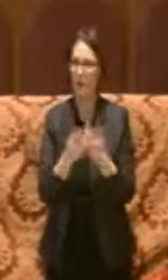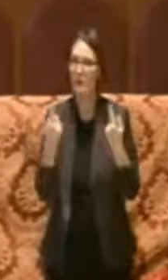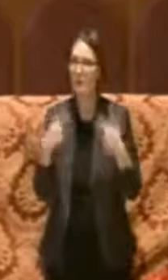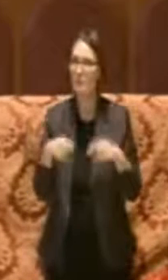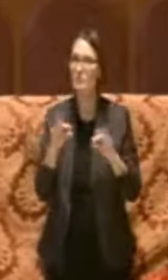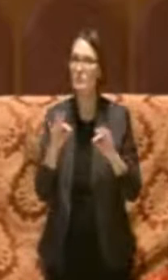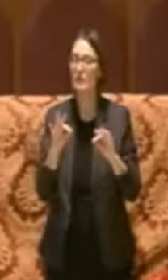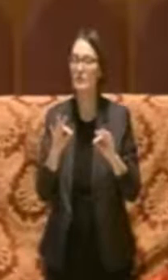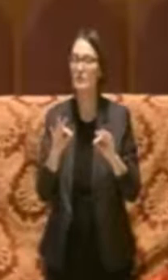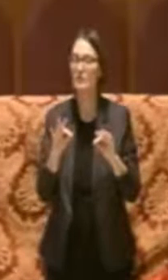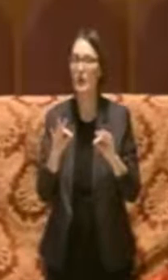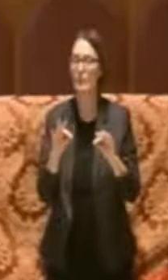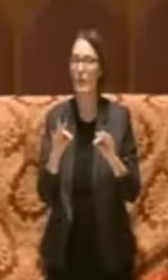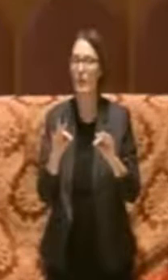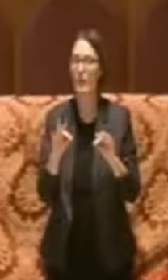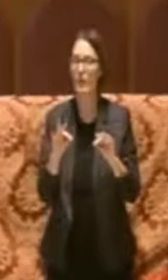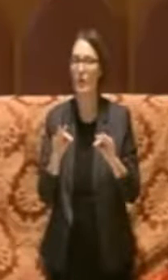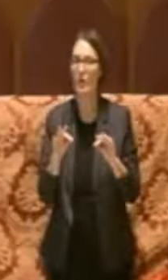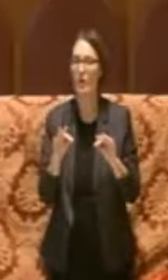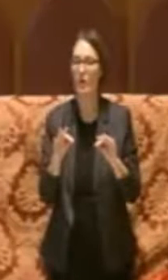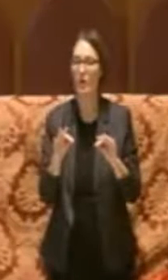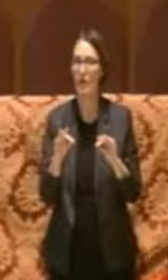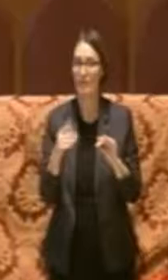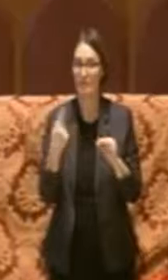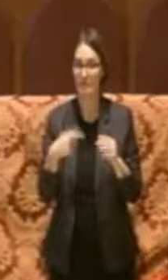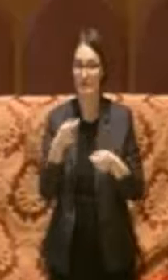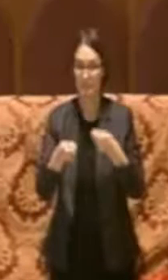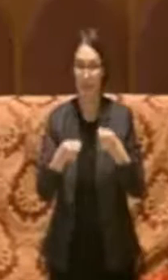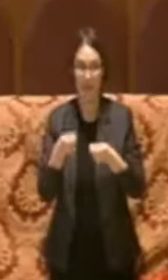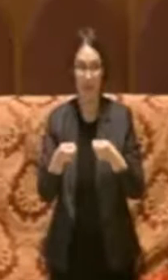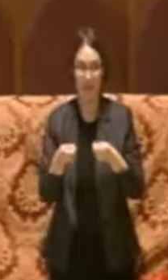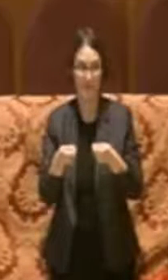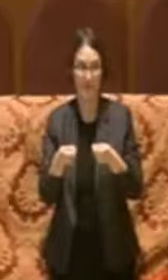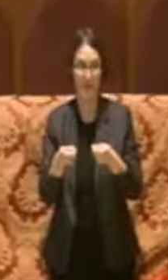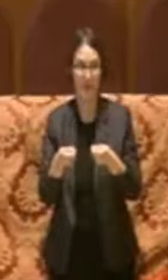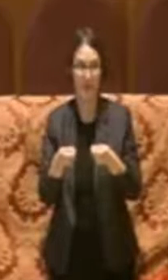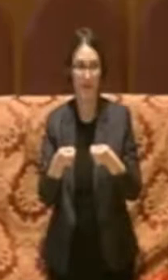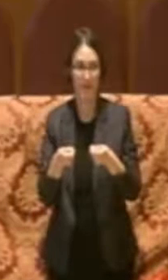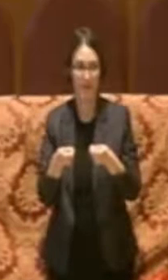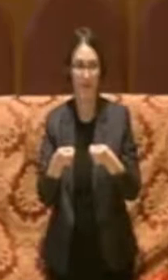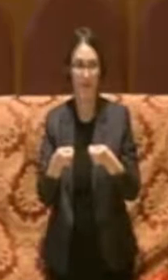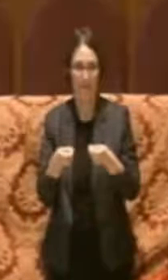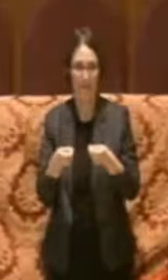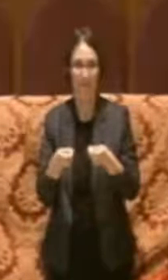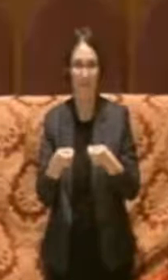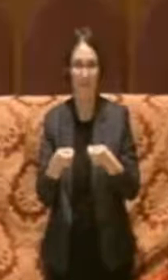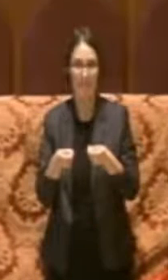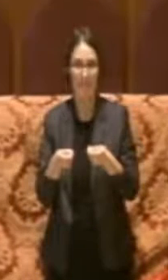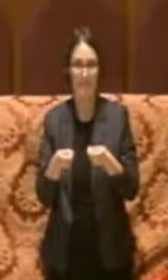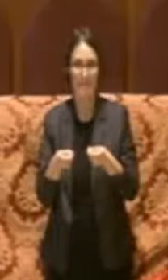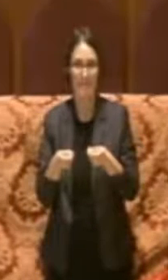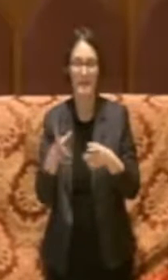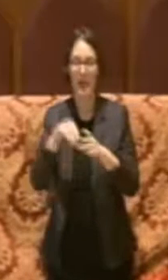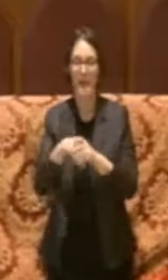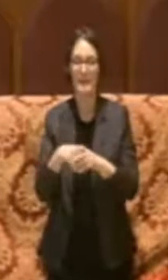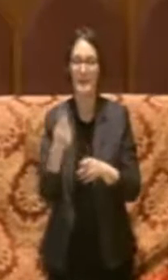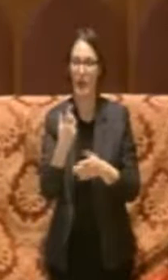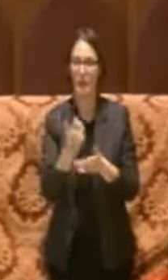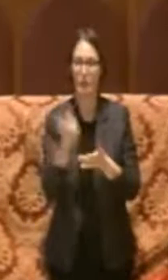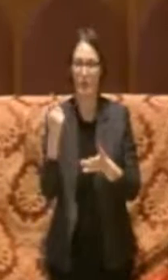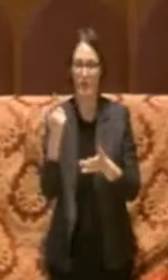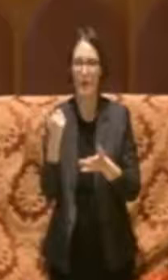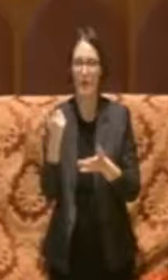è una voce il cui gettito principale riguarda i lavori di